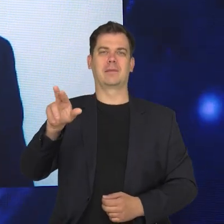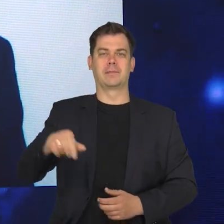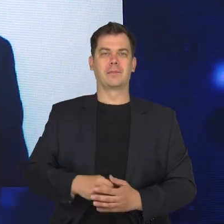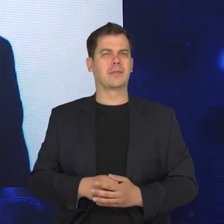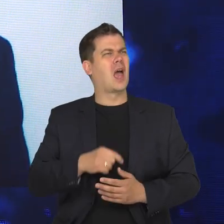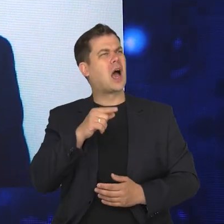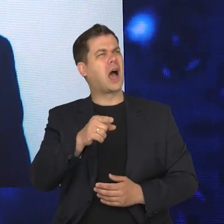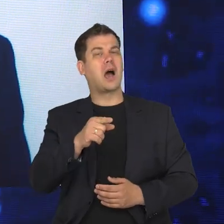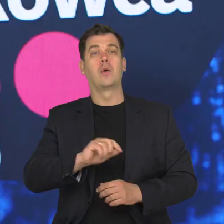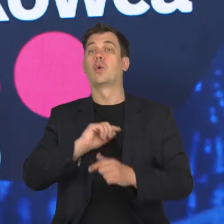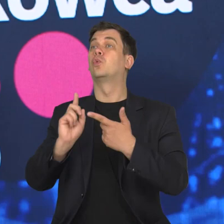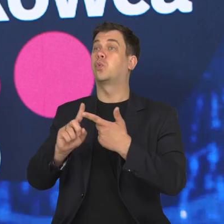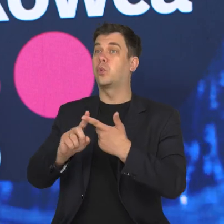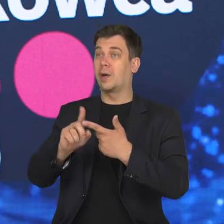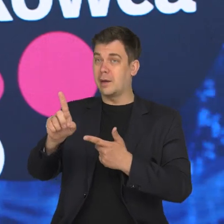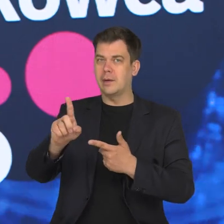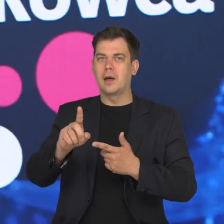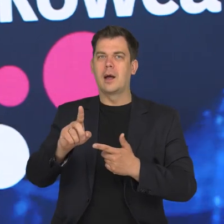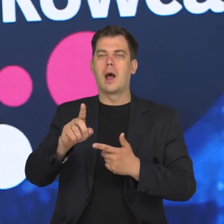wiarygodność. A są jakieś alternatywy?